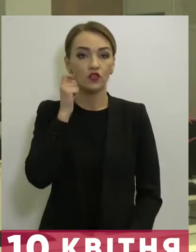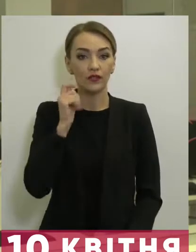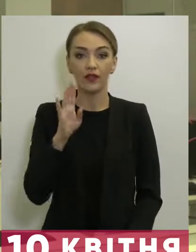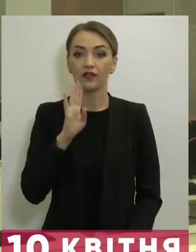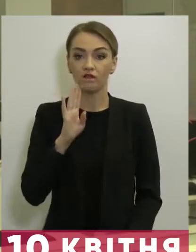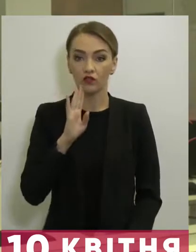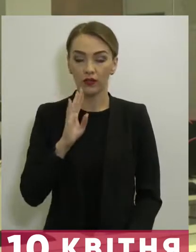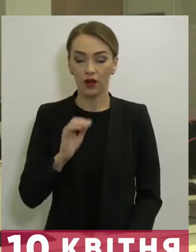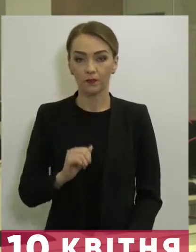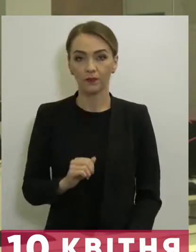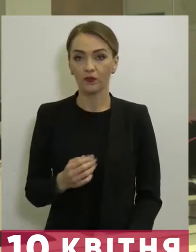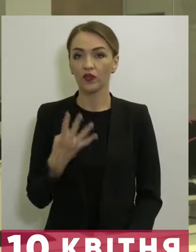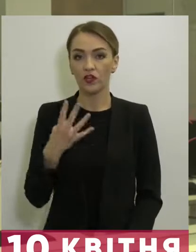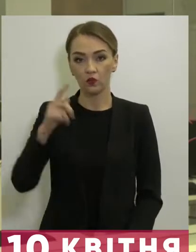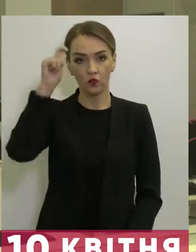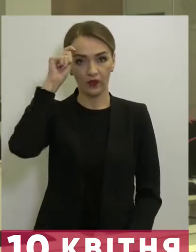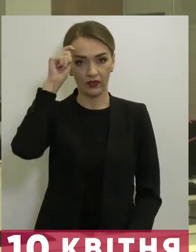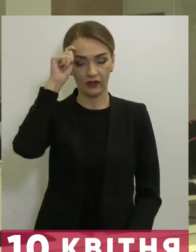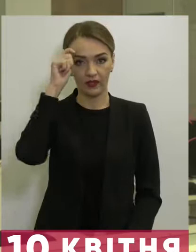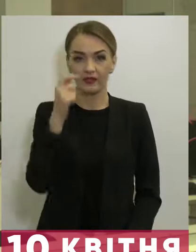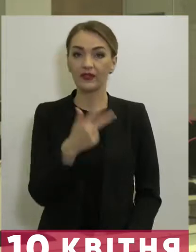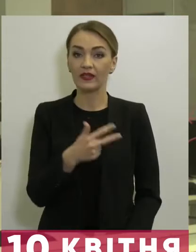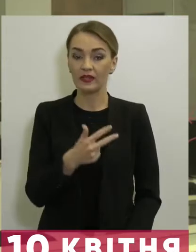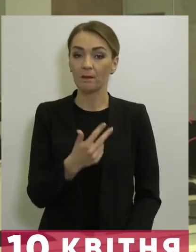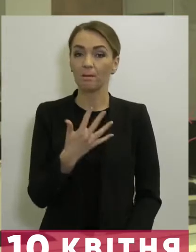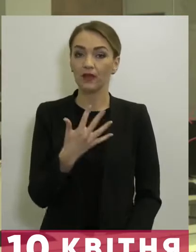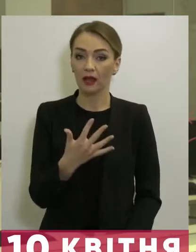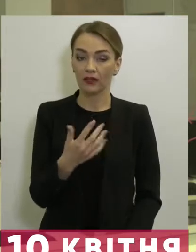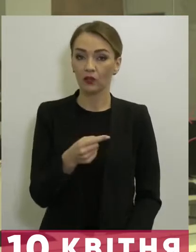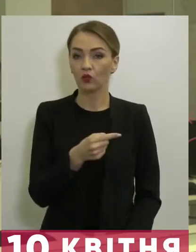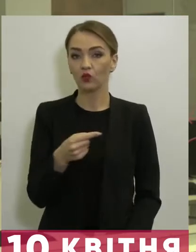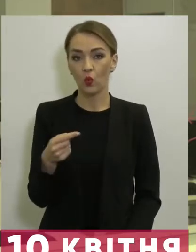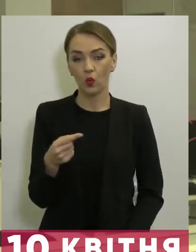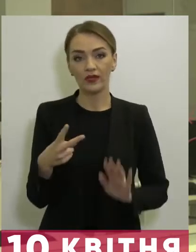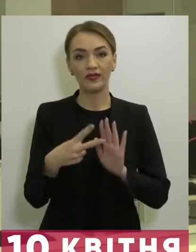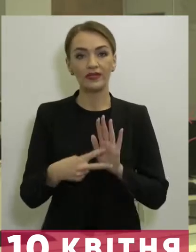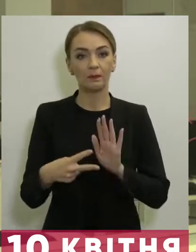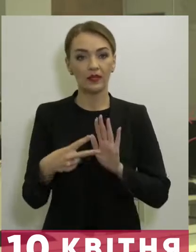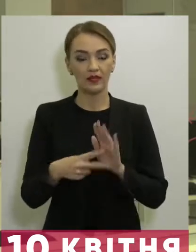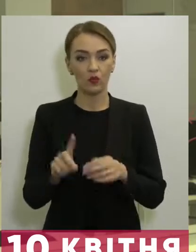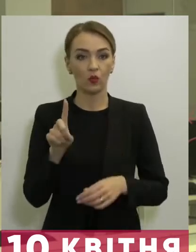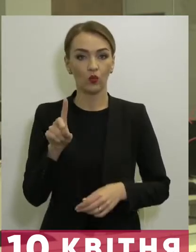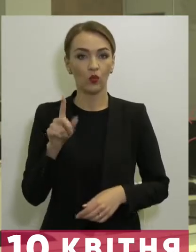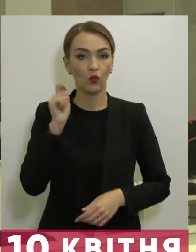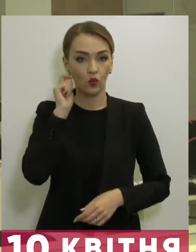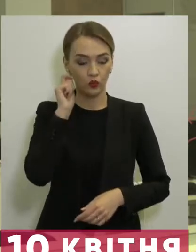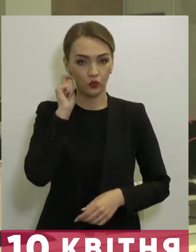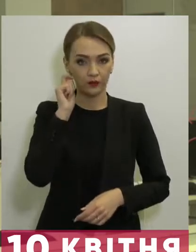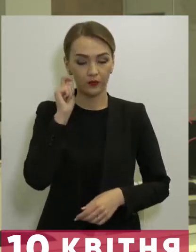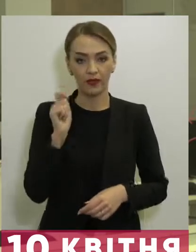дівчина. Четверо чоловіків від 35 до 71 року.